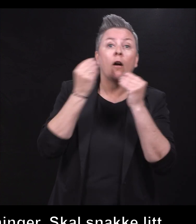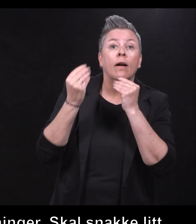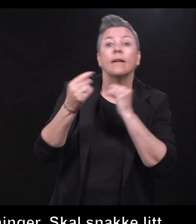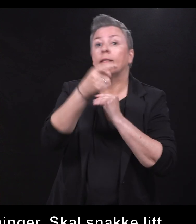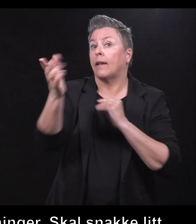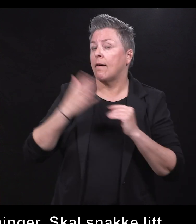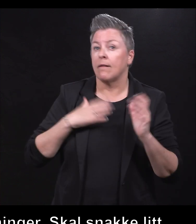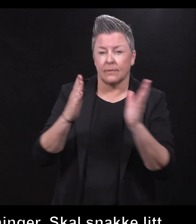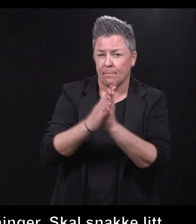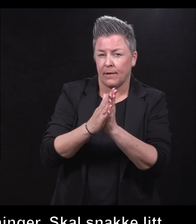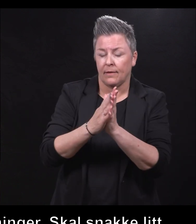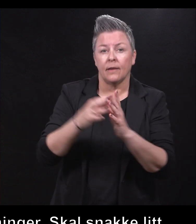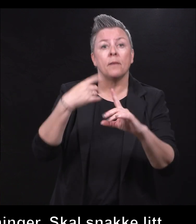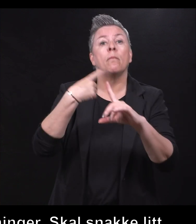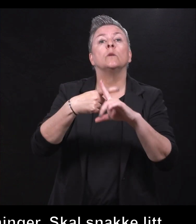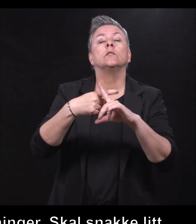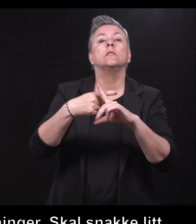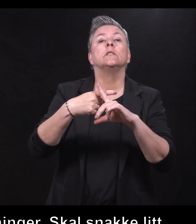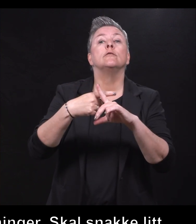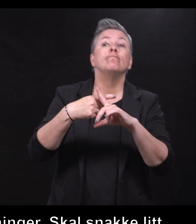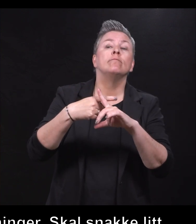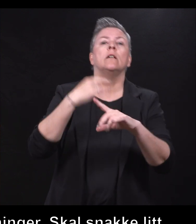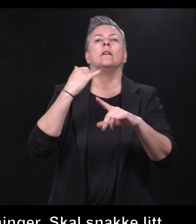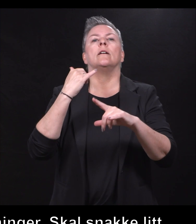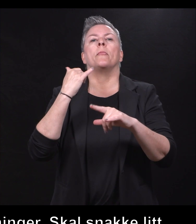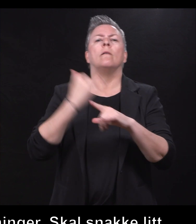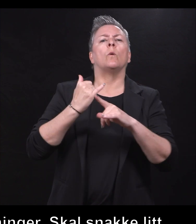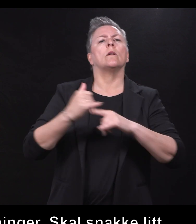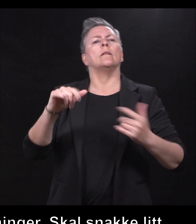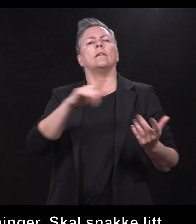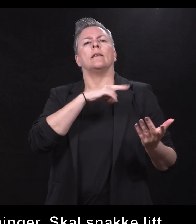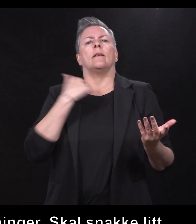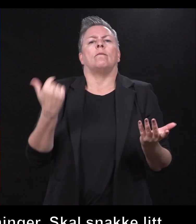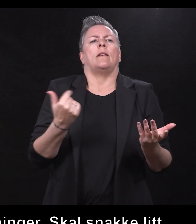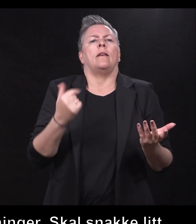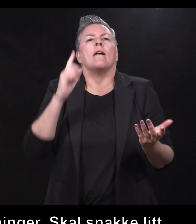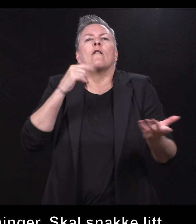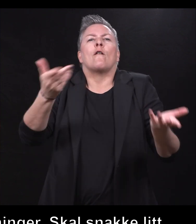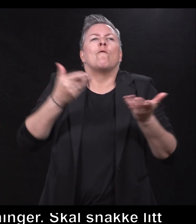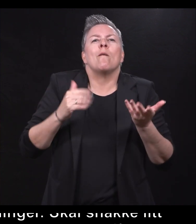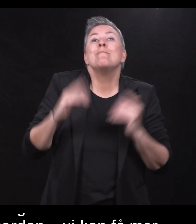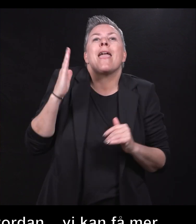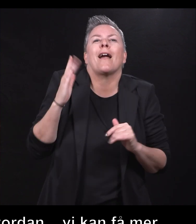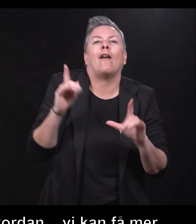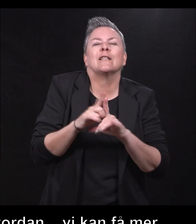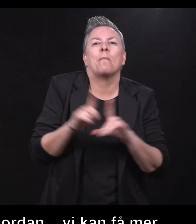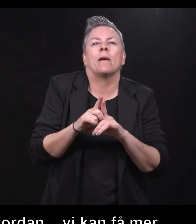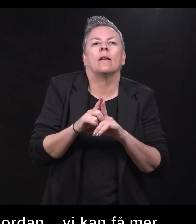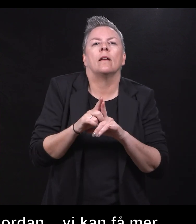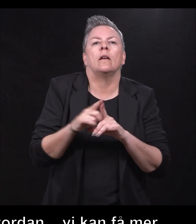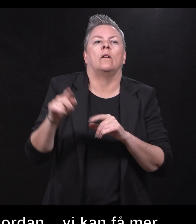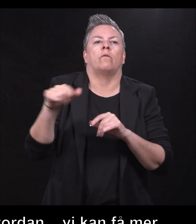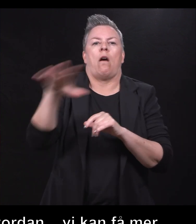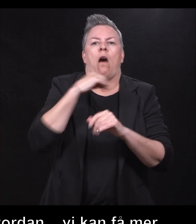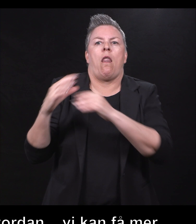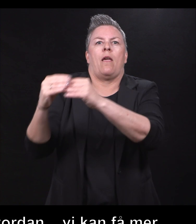sammen og hvordan vi kan få mer av dette. For det tror jeg vi er veldig enige om